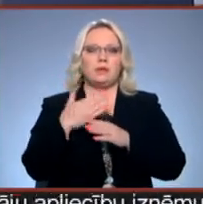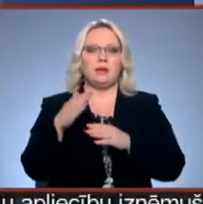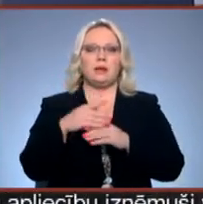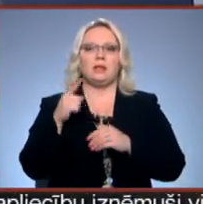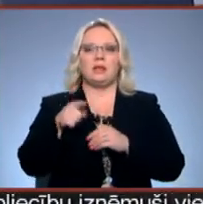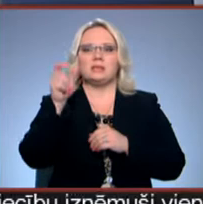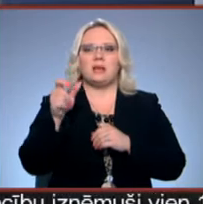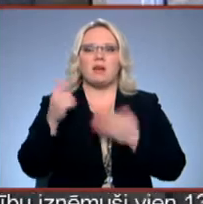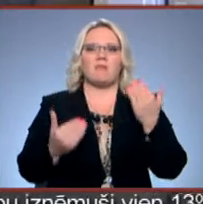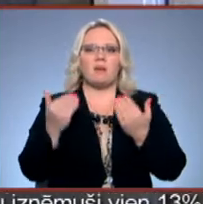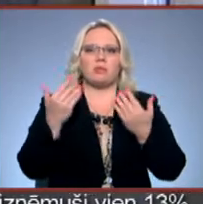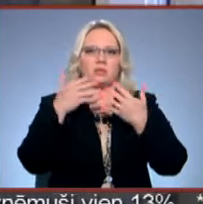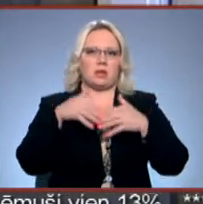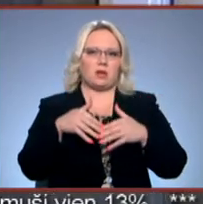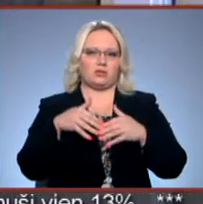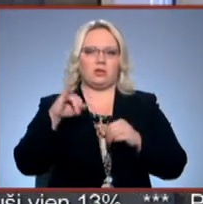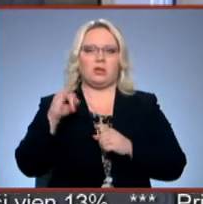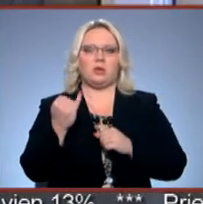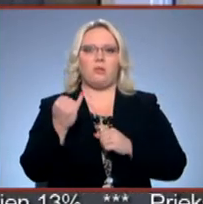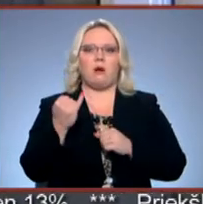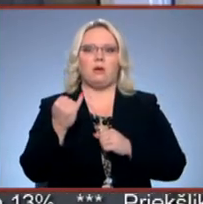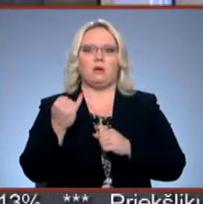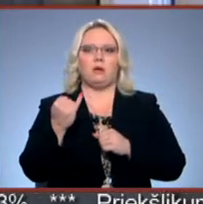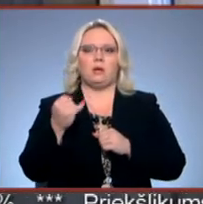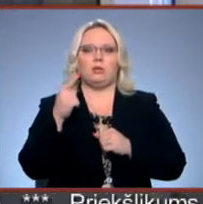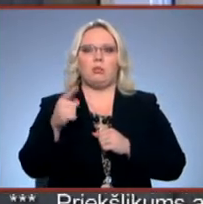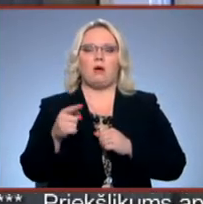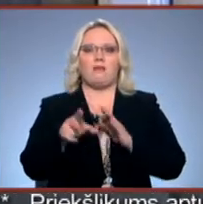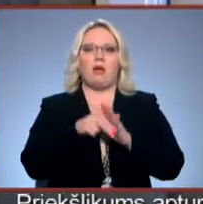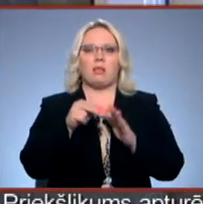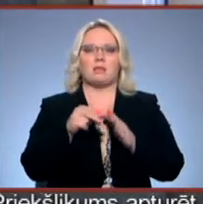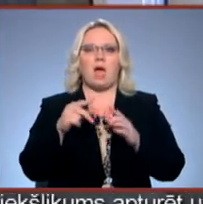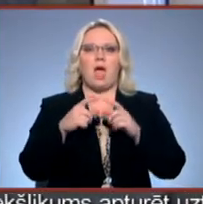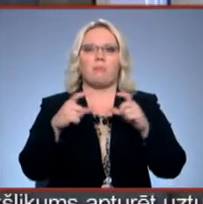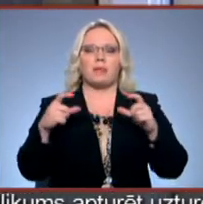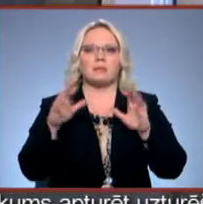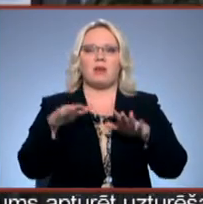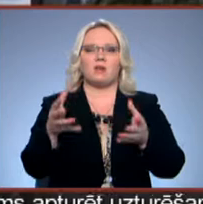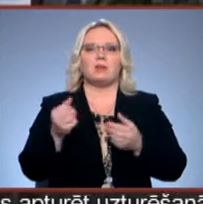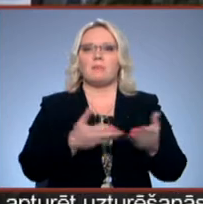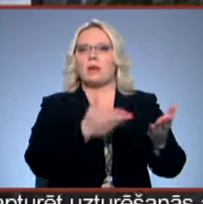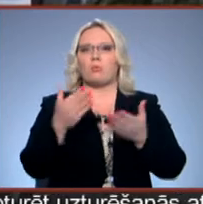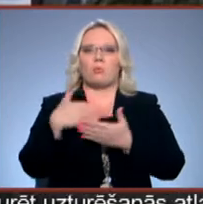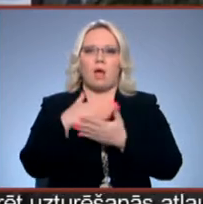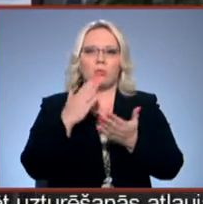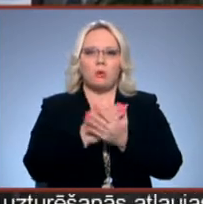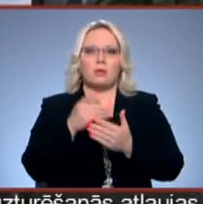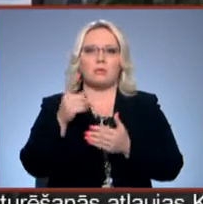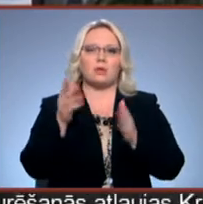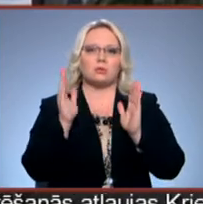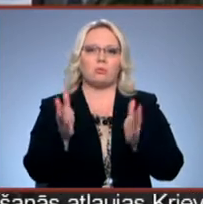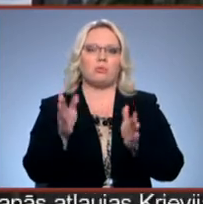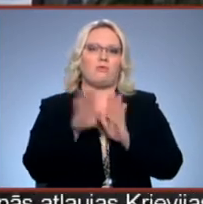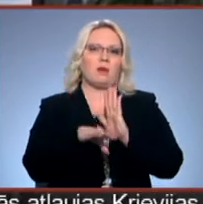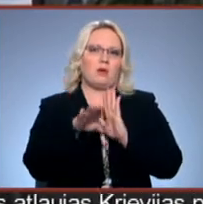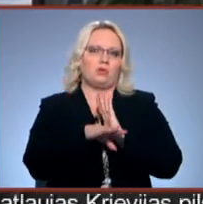ir sarežģīti. Jo, ja šo vēlētāju apliecību varētu saņemt, jebkurā nodeļā, tas būtu